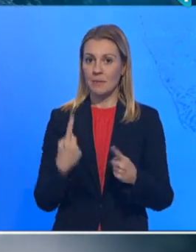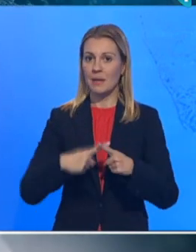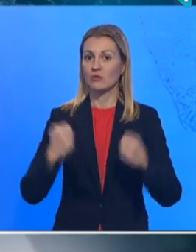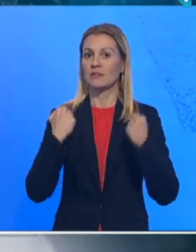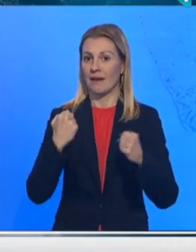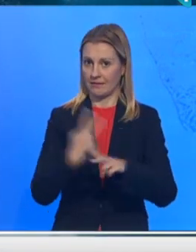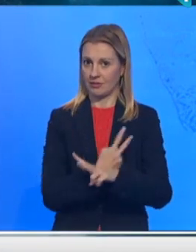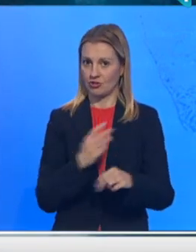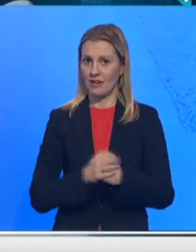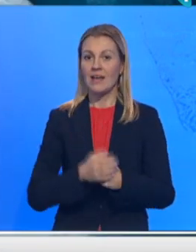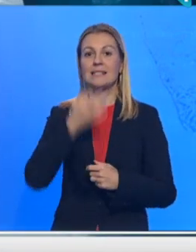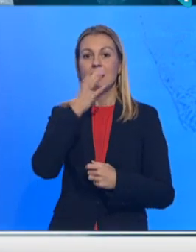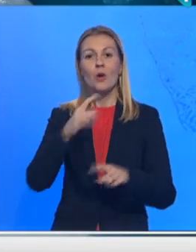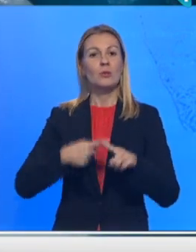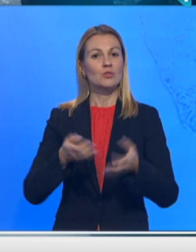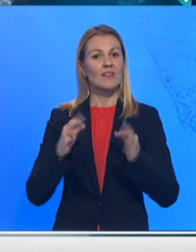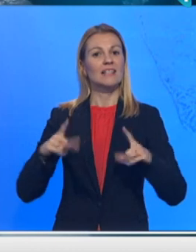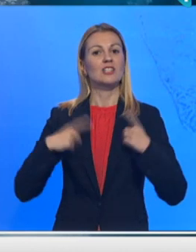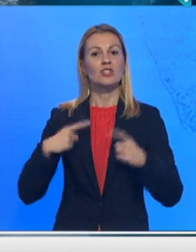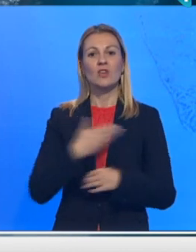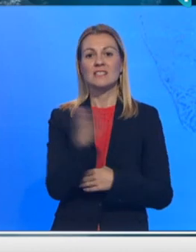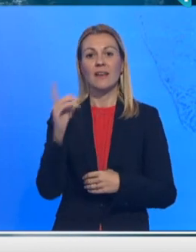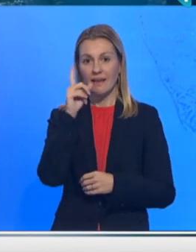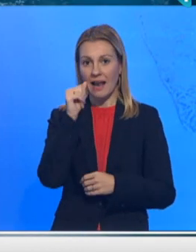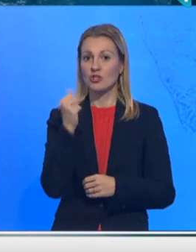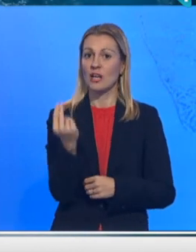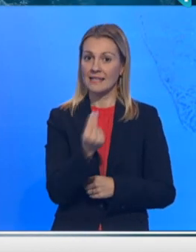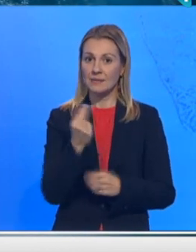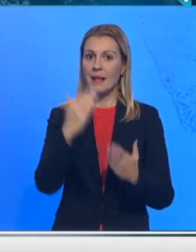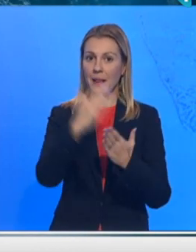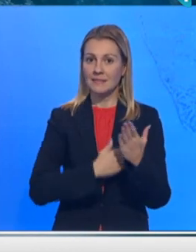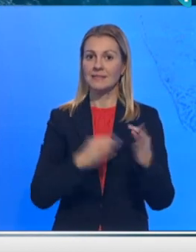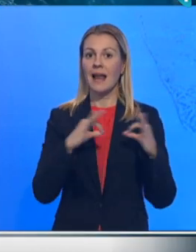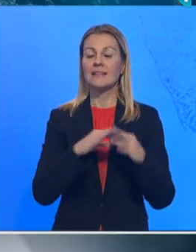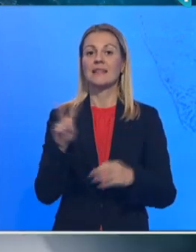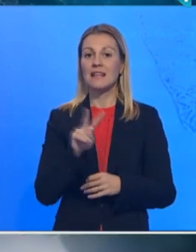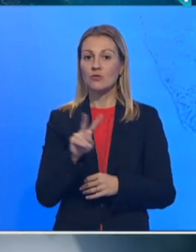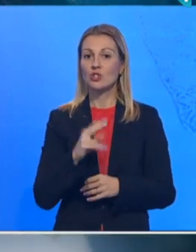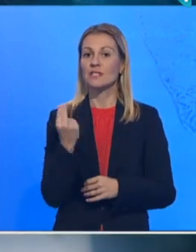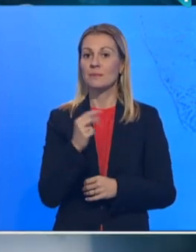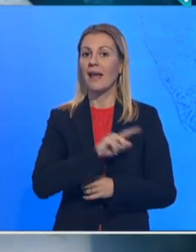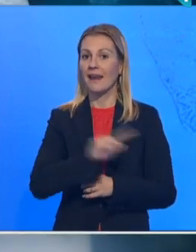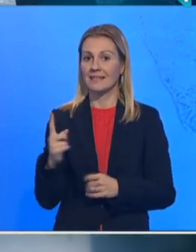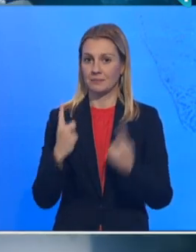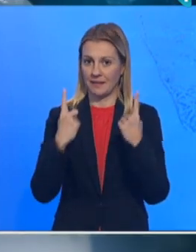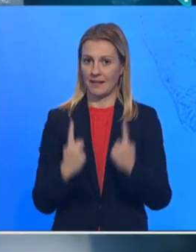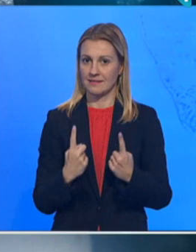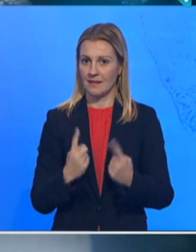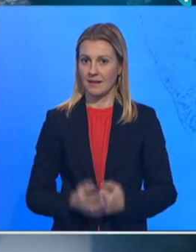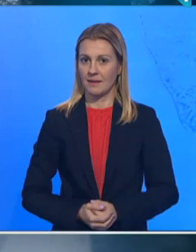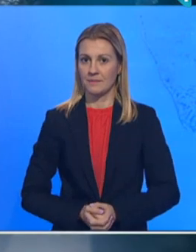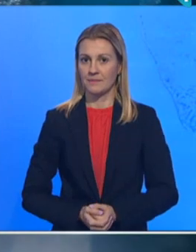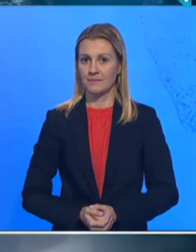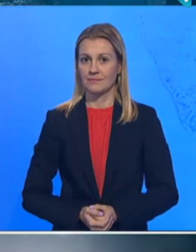jaka dana. Za bolji i kvalitetni je život svih građana Srbije. Lista Aleksandar Vučić, Srbija ne sme da stane.